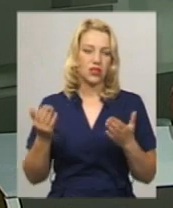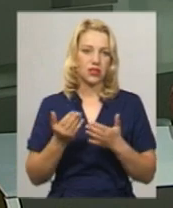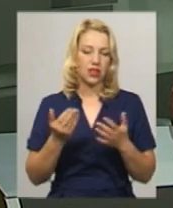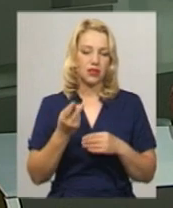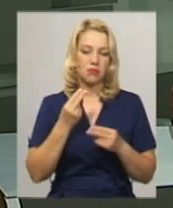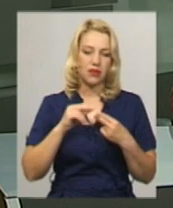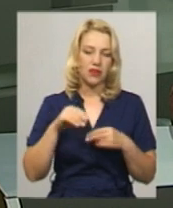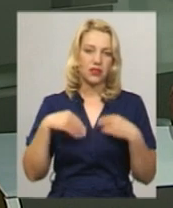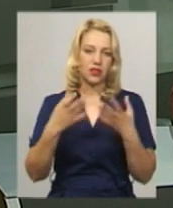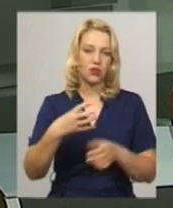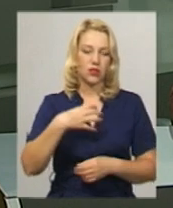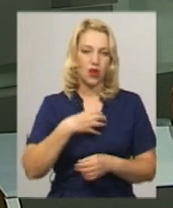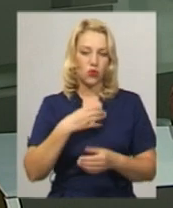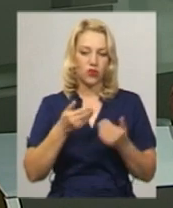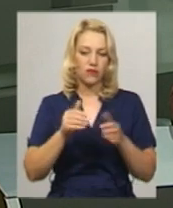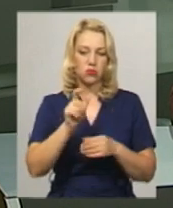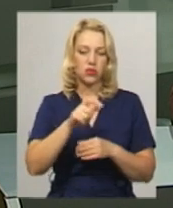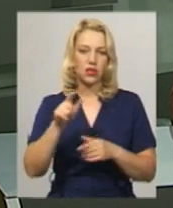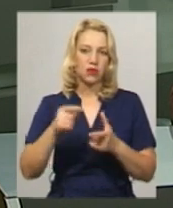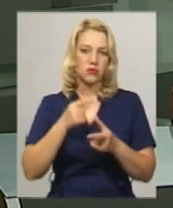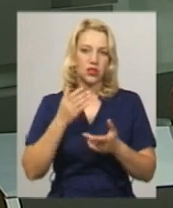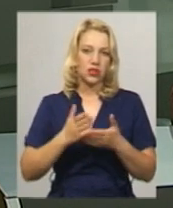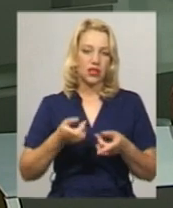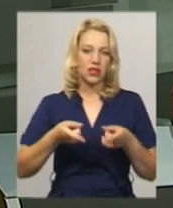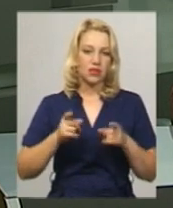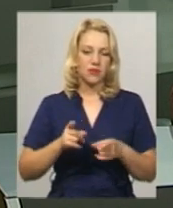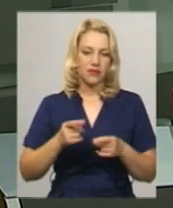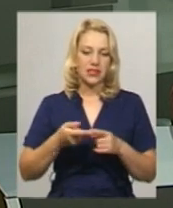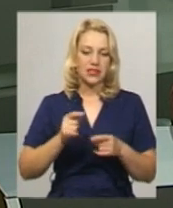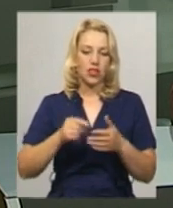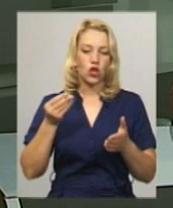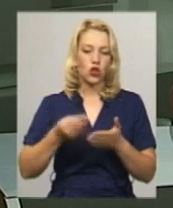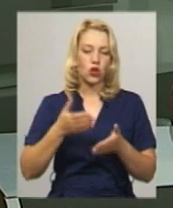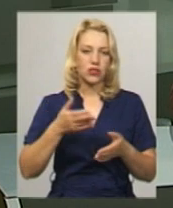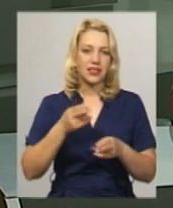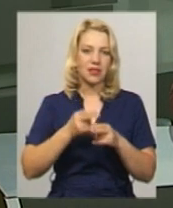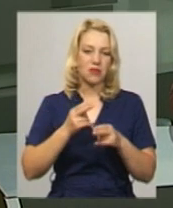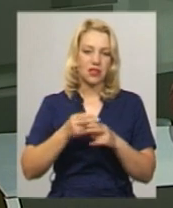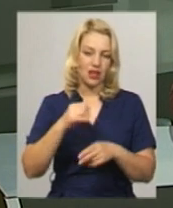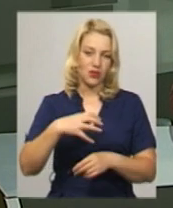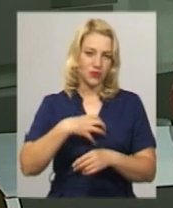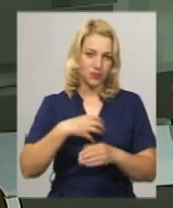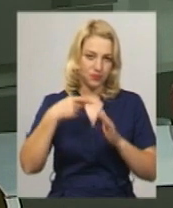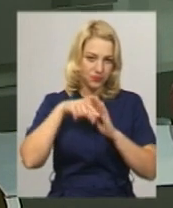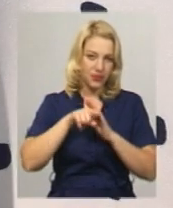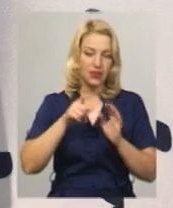переваги надають нагороди випускникам та чи є насправді дорогоцінні метали у медалях, дізнавалася Леся Боровець.